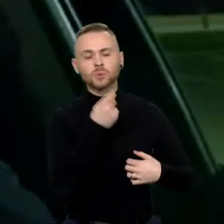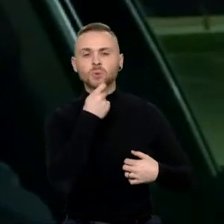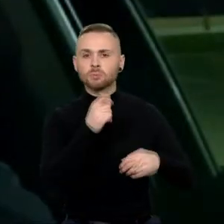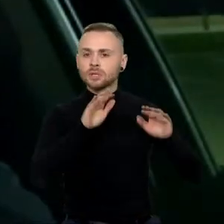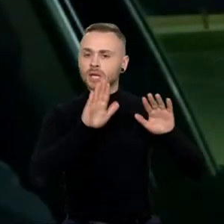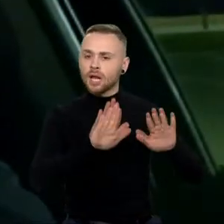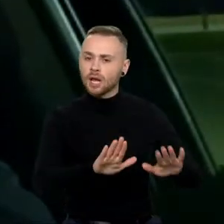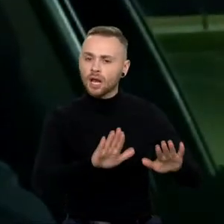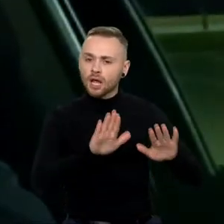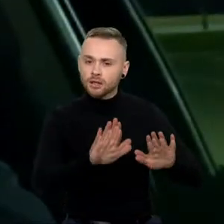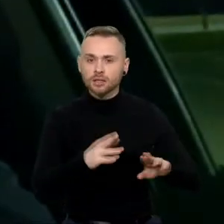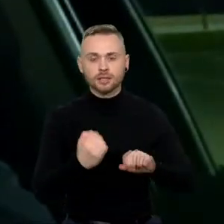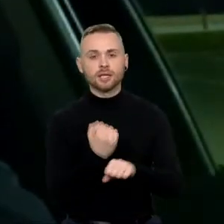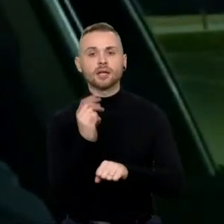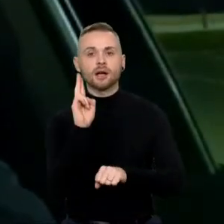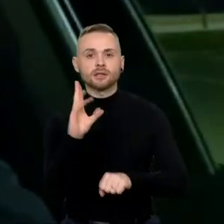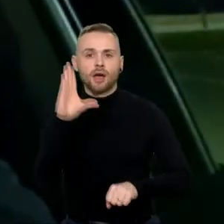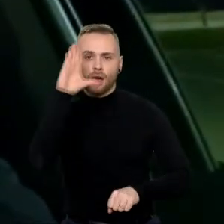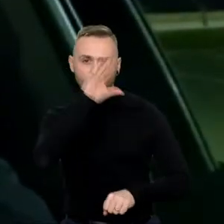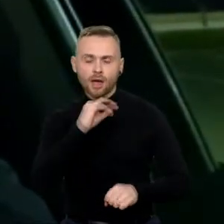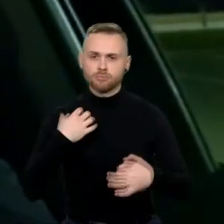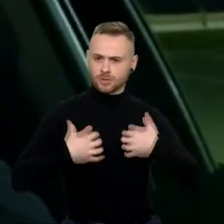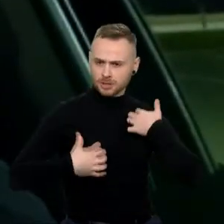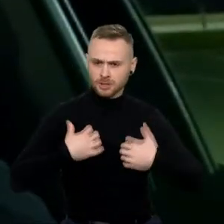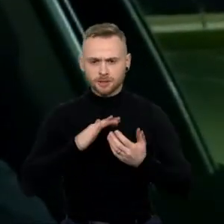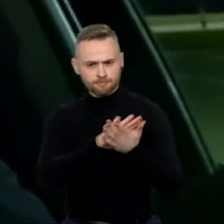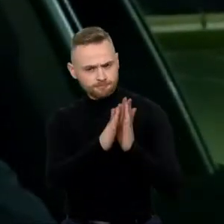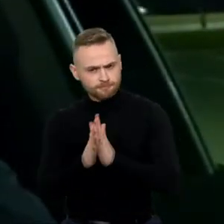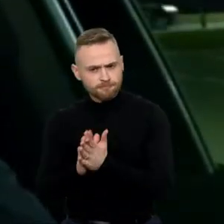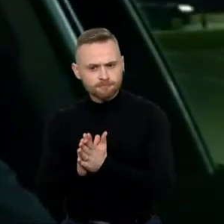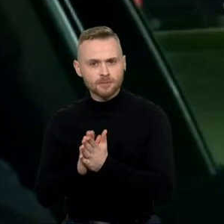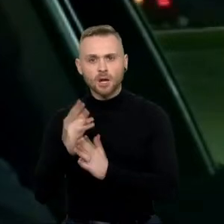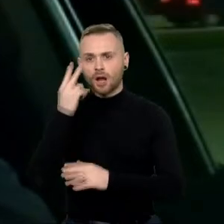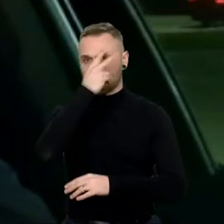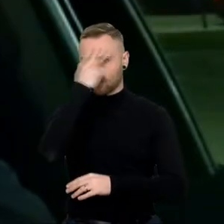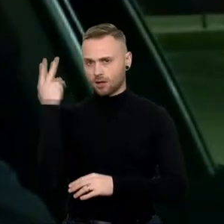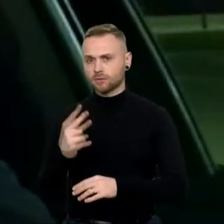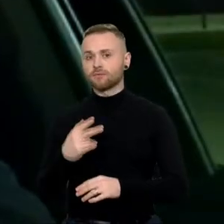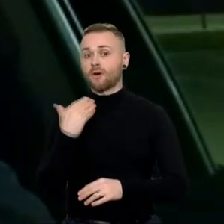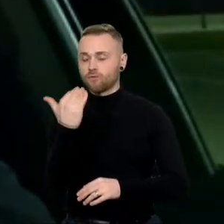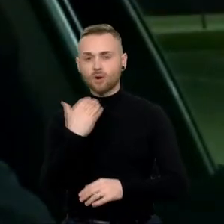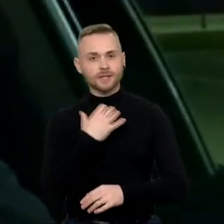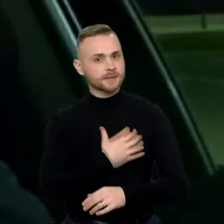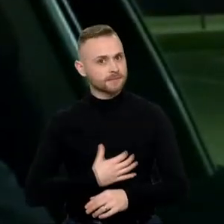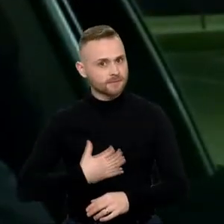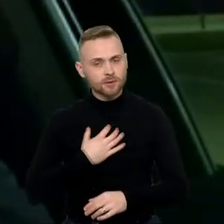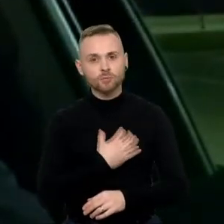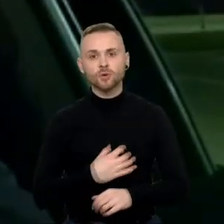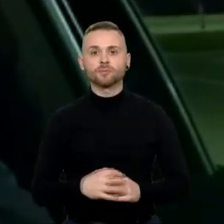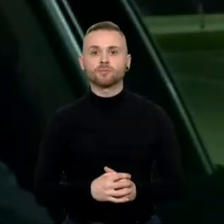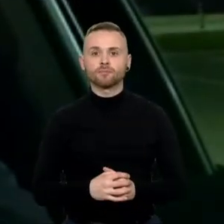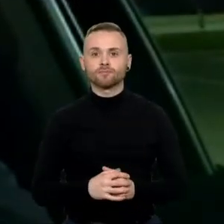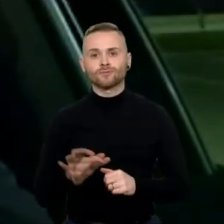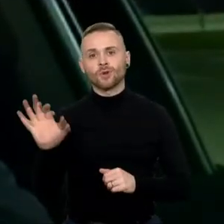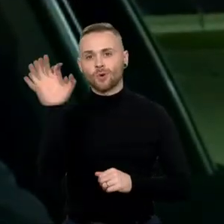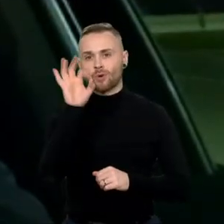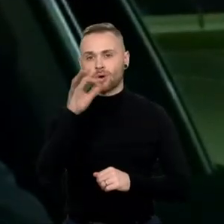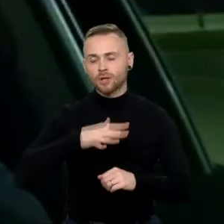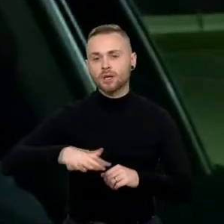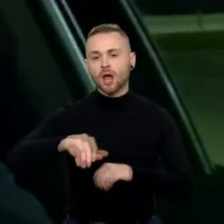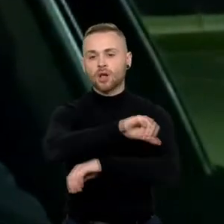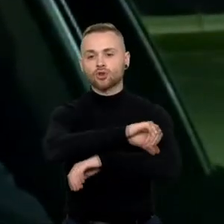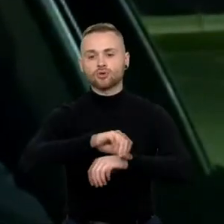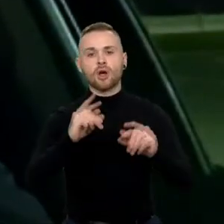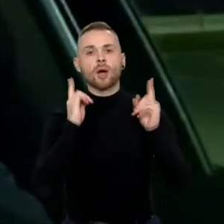srityje, kuri Lietuvai, na, yra aktualiausia pastorojų metu, tai yra krašto apsaugos ministerija.